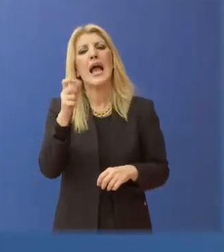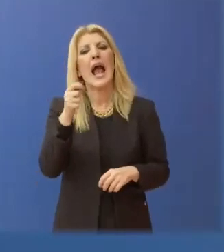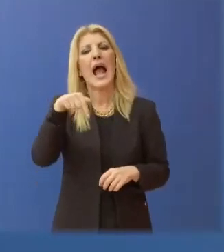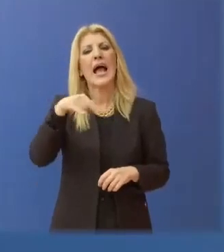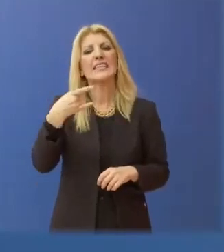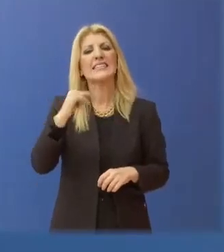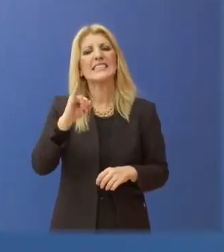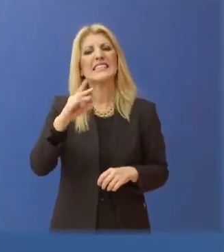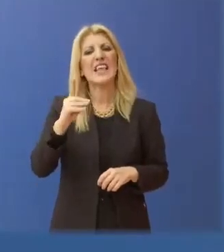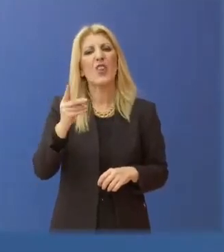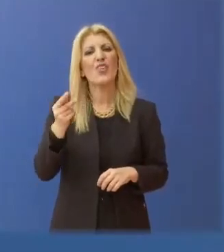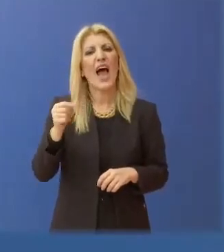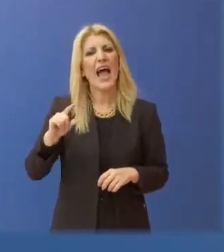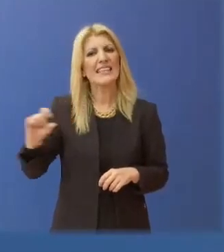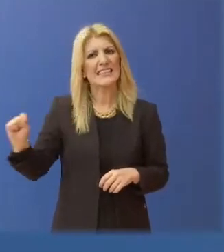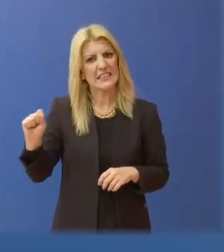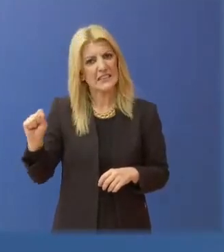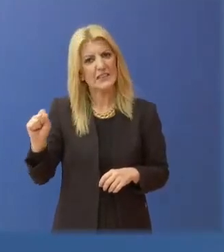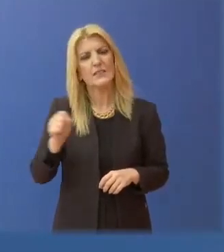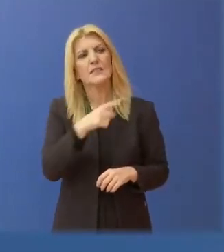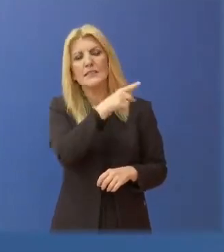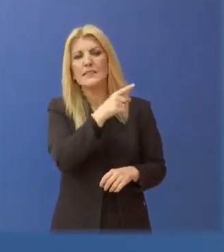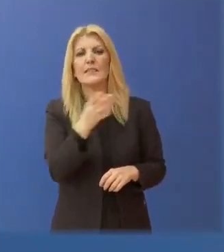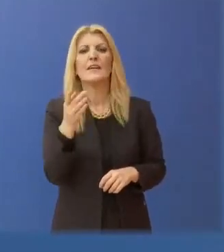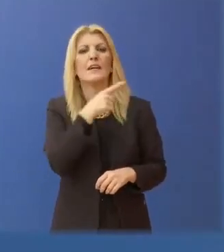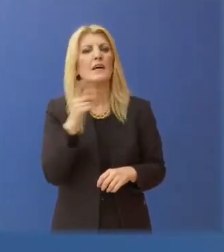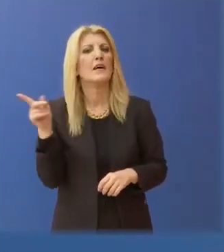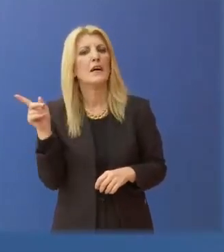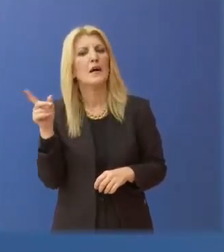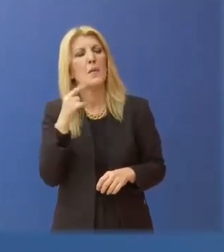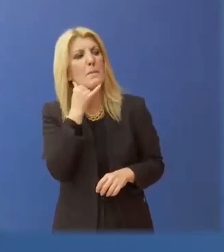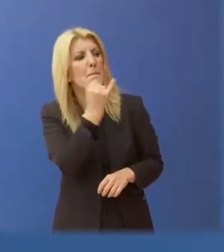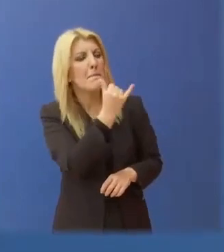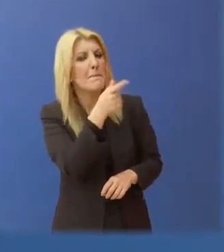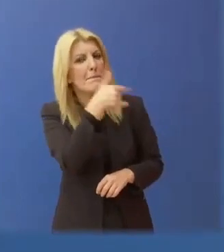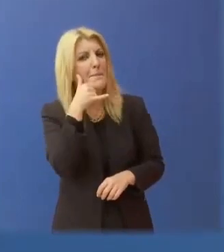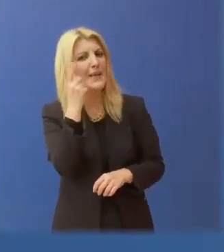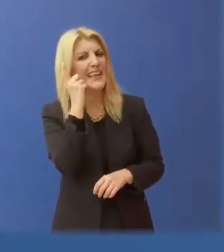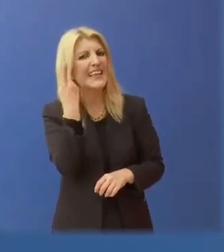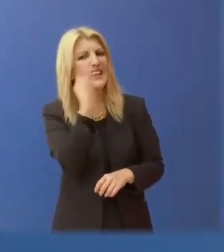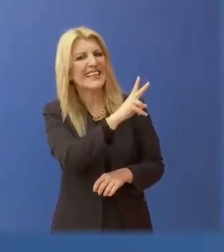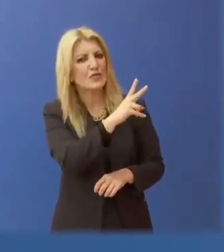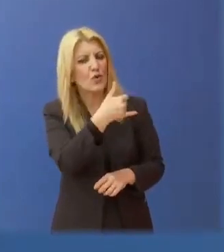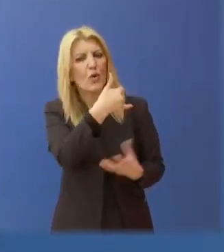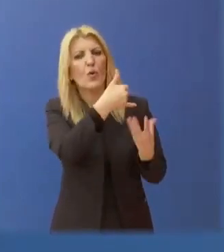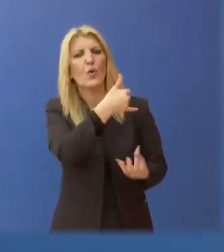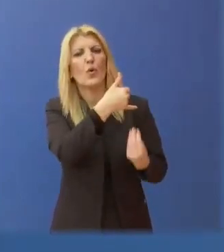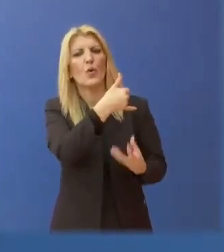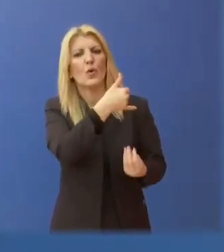ποιον λόγο η υπαρμοδιότητας Πρωθυπουργού παρακολούθησε έναν Υπουργό με τον αριθμό 5